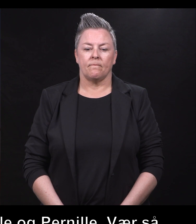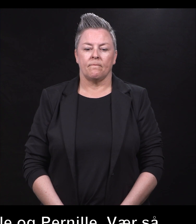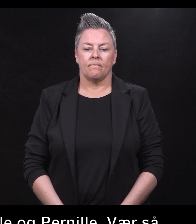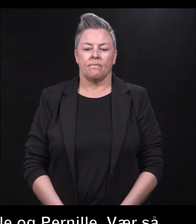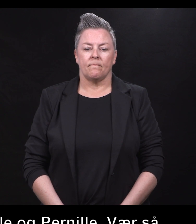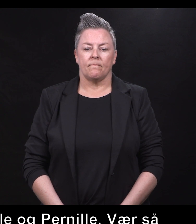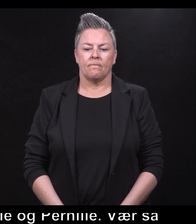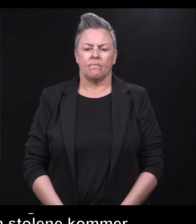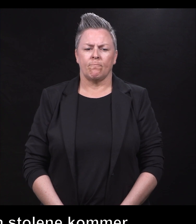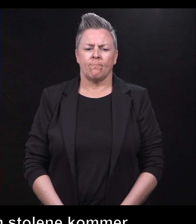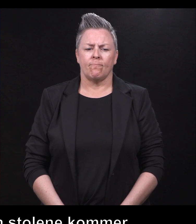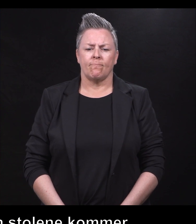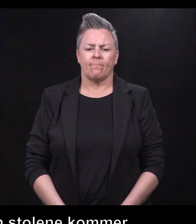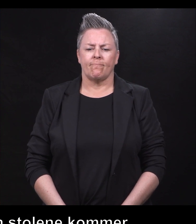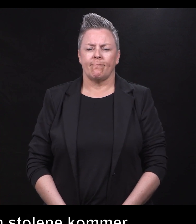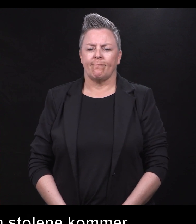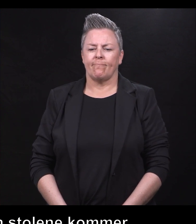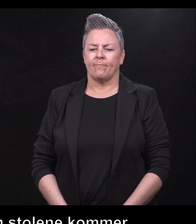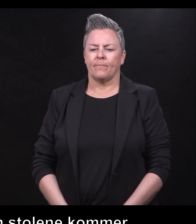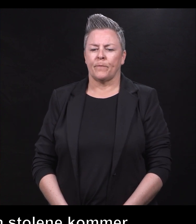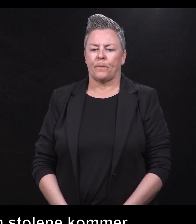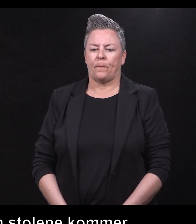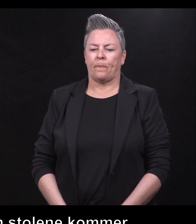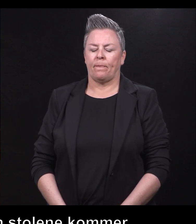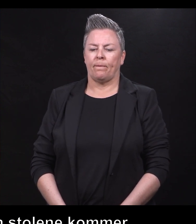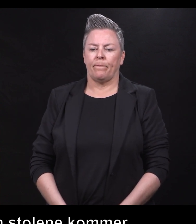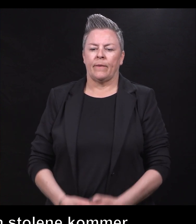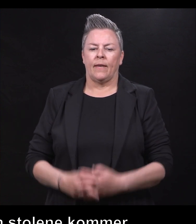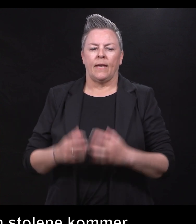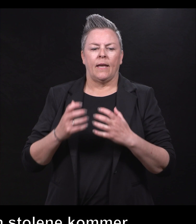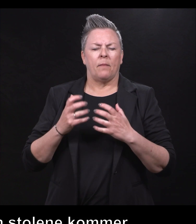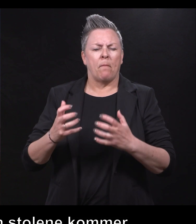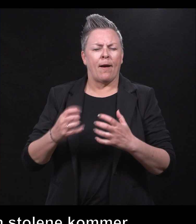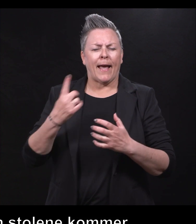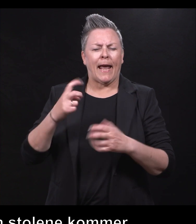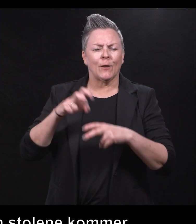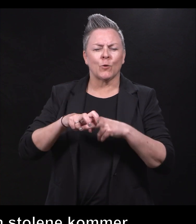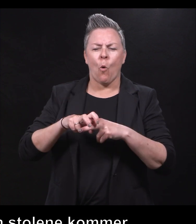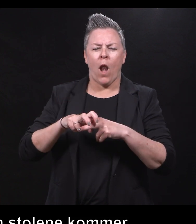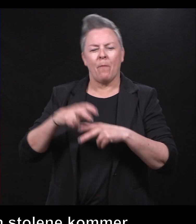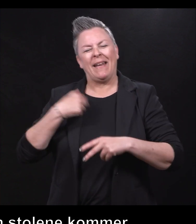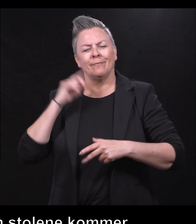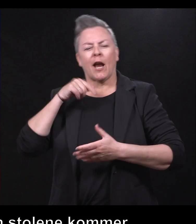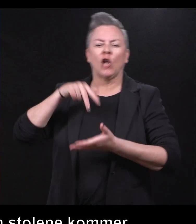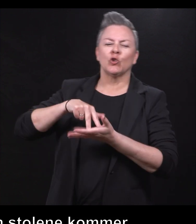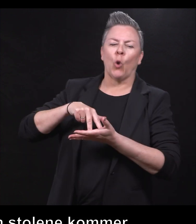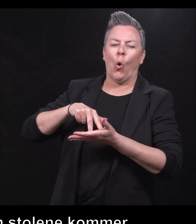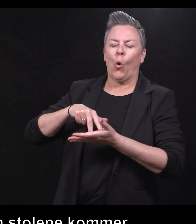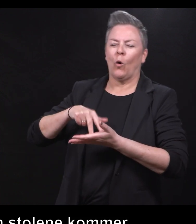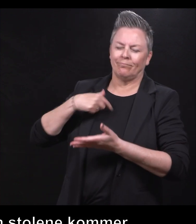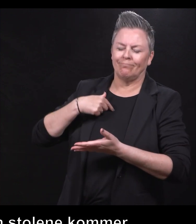Vi mangler en sol, setter der du. Kan jeg stå litt sånn henslenk her? Hvis det går bra.